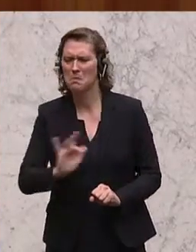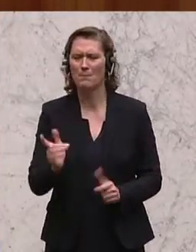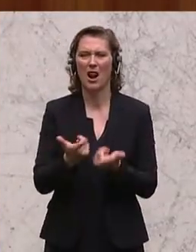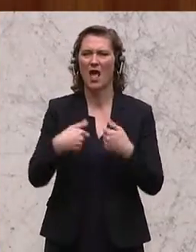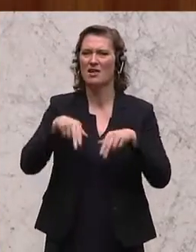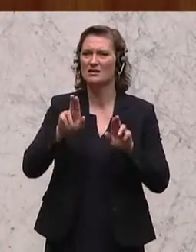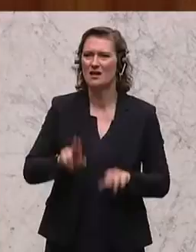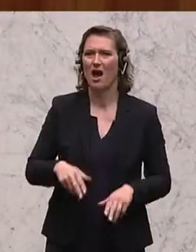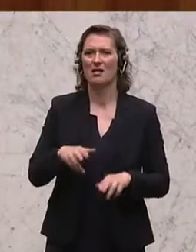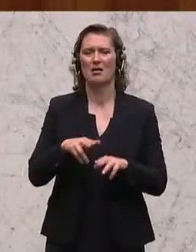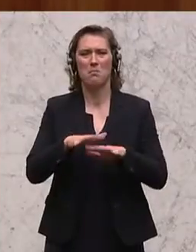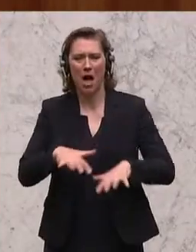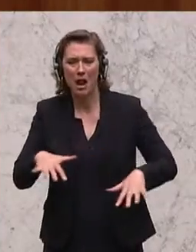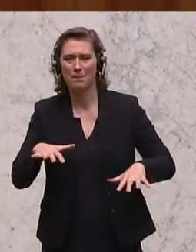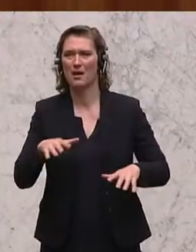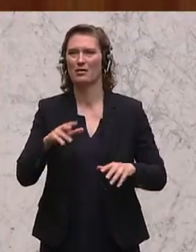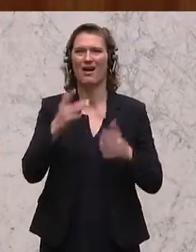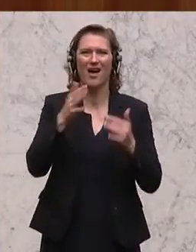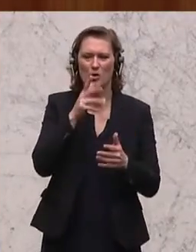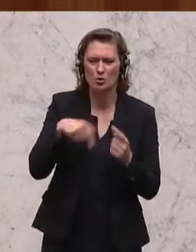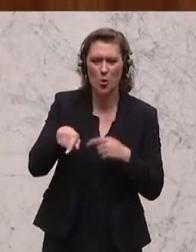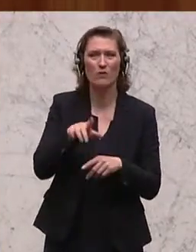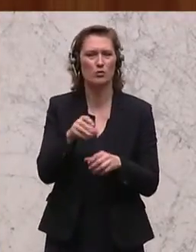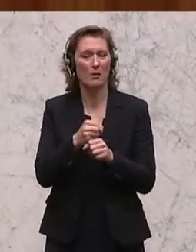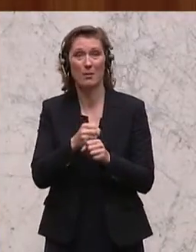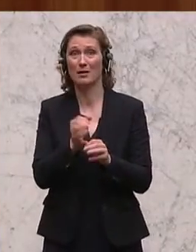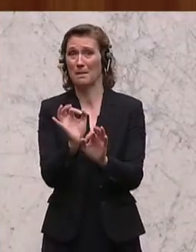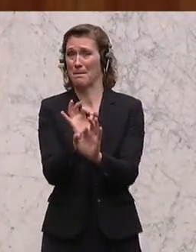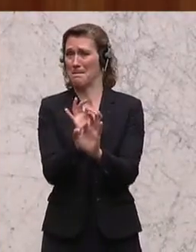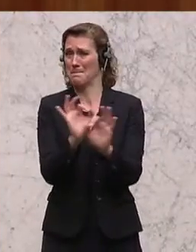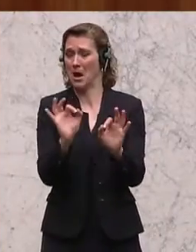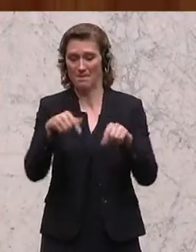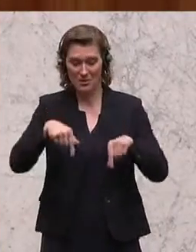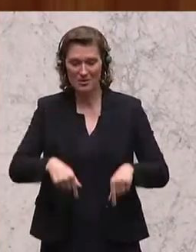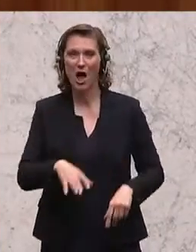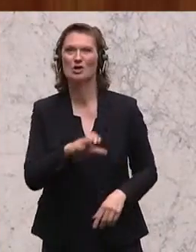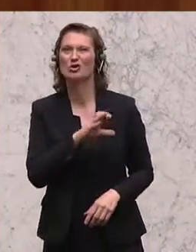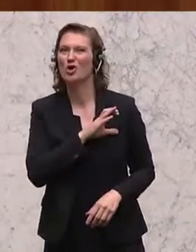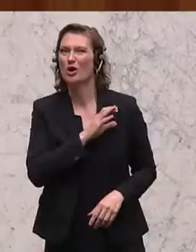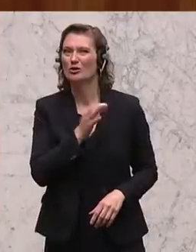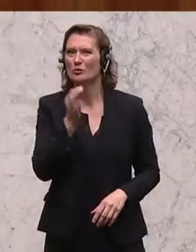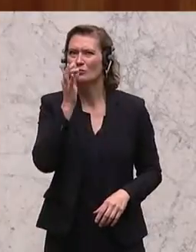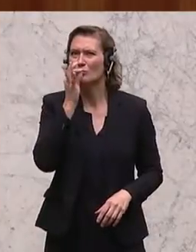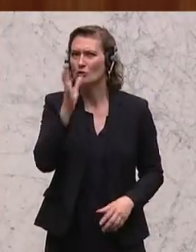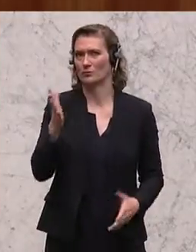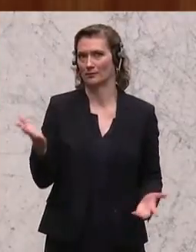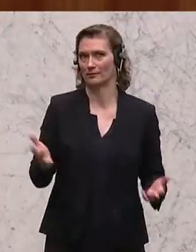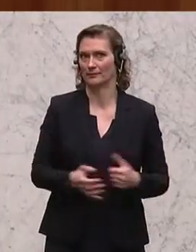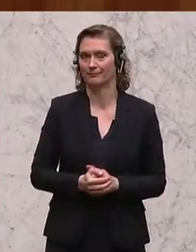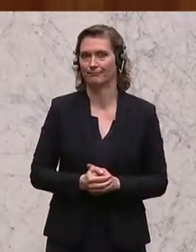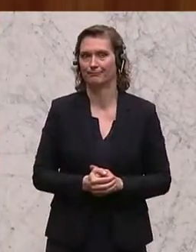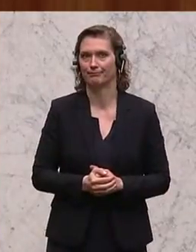Landesrechnungshofen zusammenarbeiten will. Ein Appell, eine Möglichkeit, die wir hier, eine Chance, die wir ergreifen hätten können.